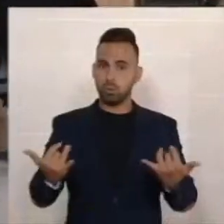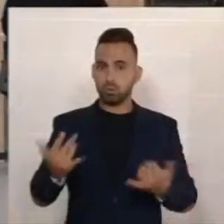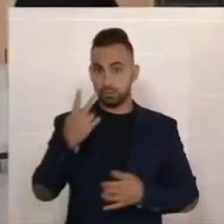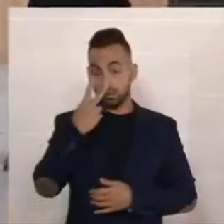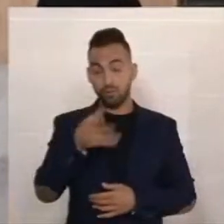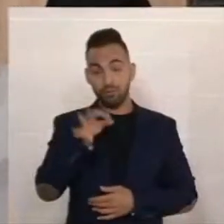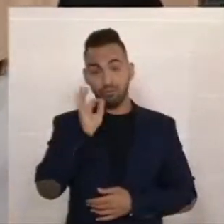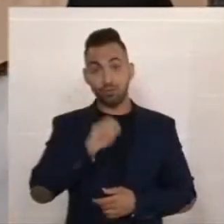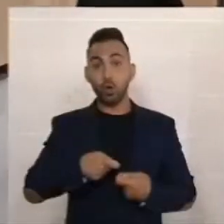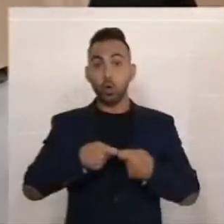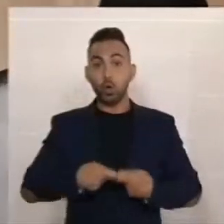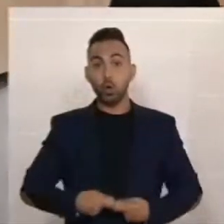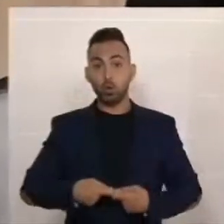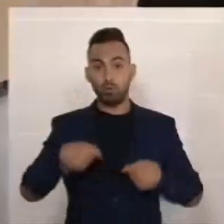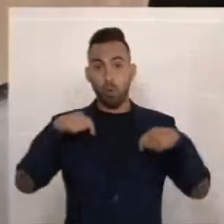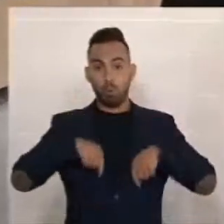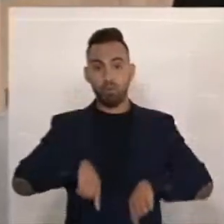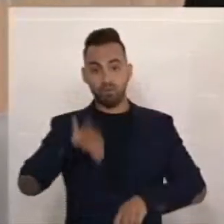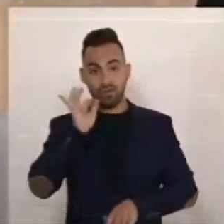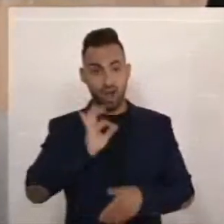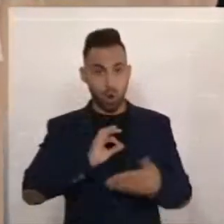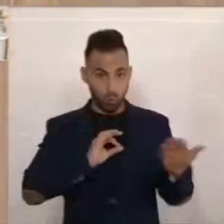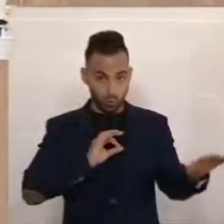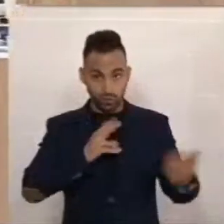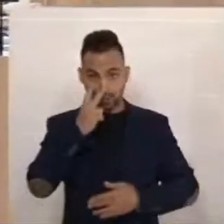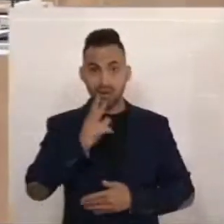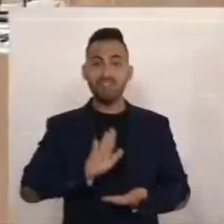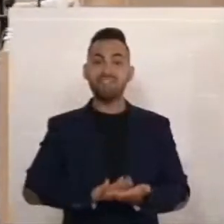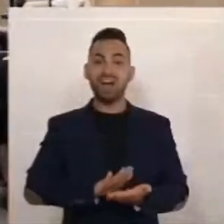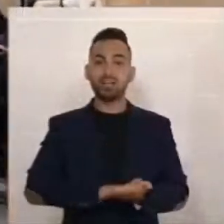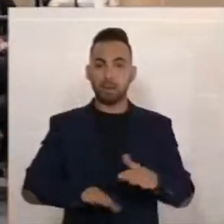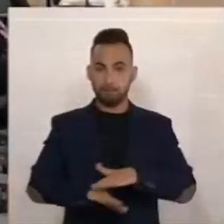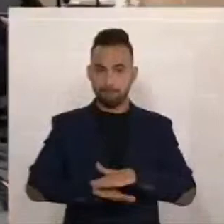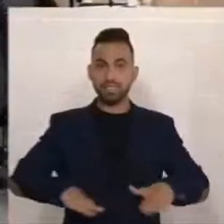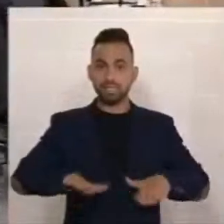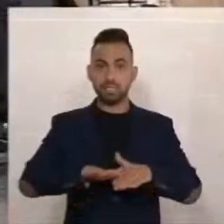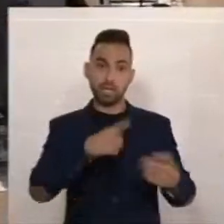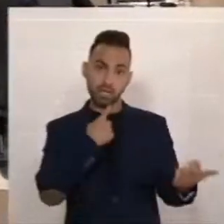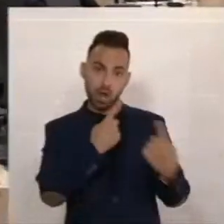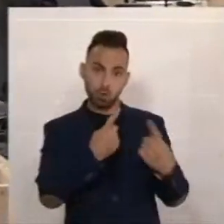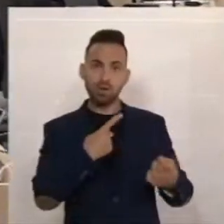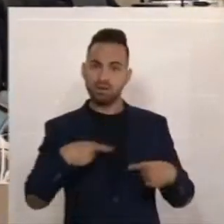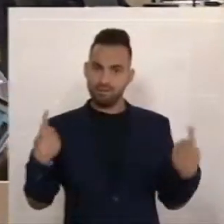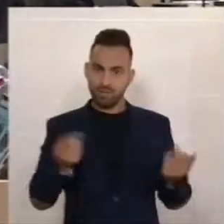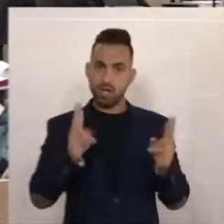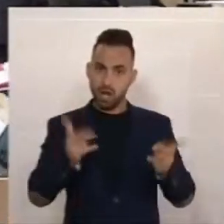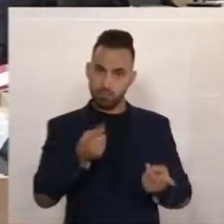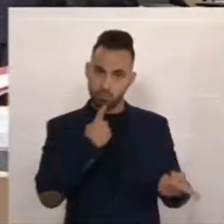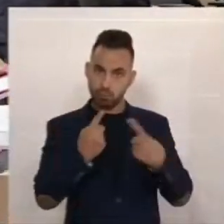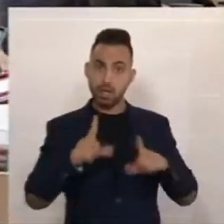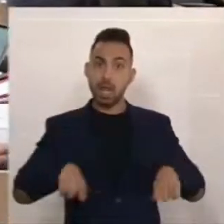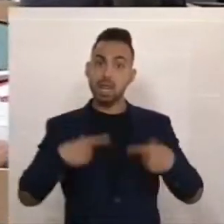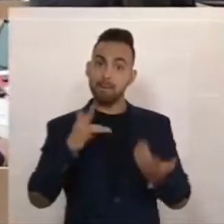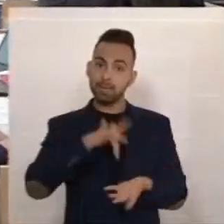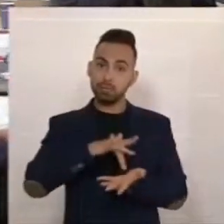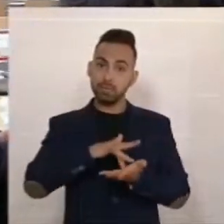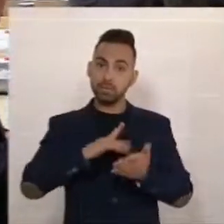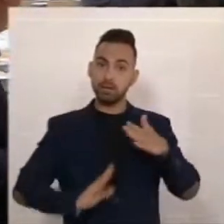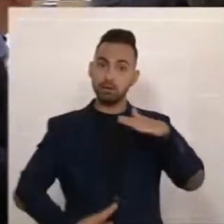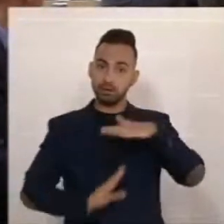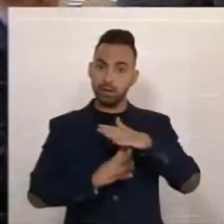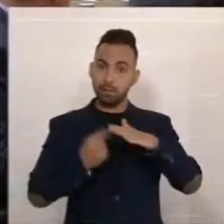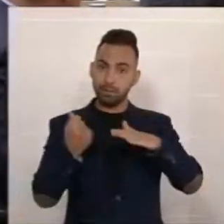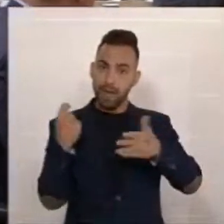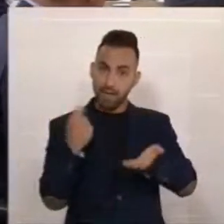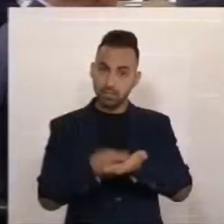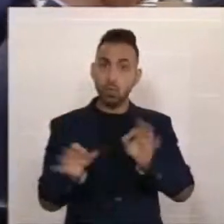sehen, Frau Klubobfrau, ich schätze eigentlich den faktenbasierten Dialog und nicht die Polemik. Reden wir über den Preisdeckel bei Lebensmitteln, reden wir über den Preisdeckel bei